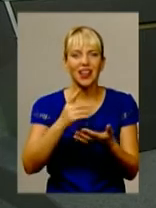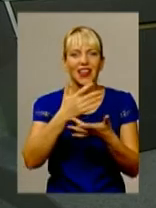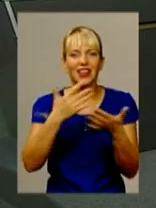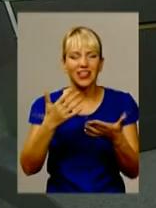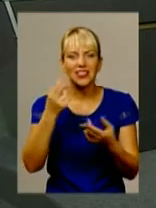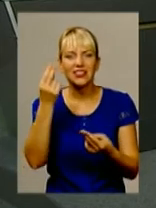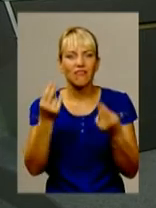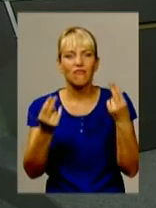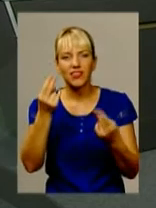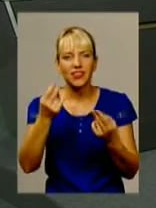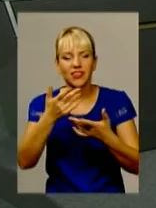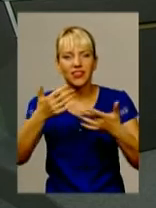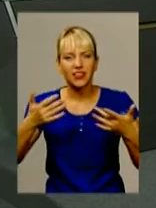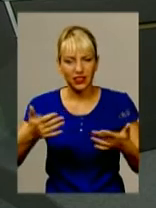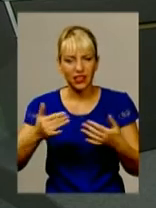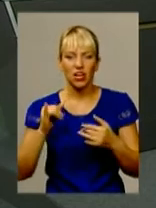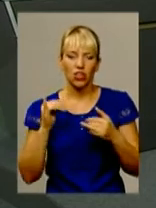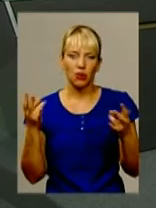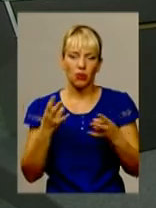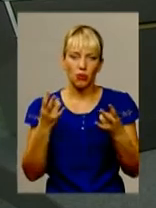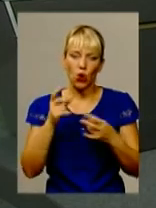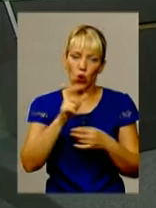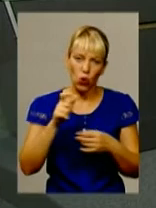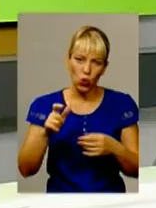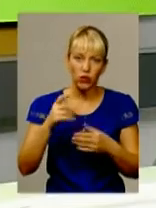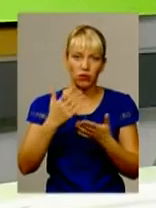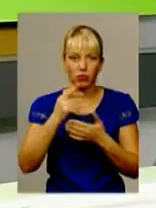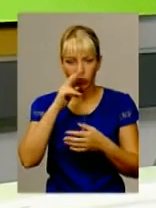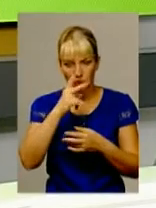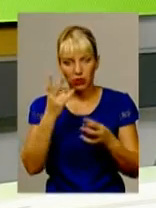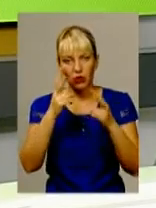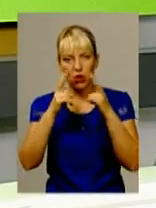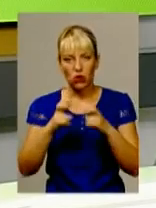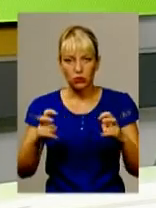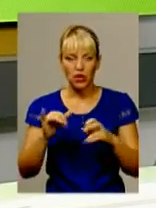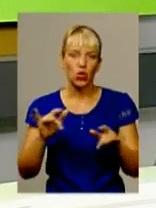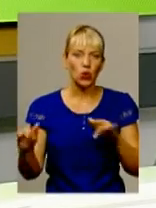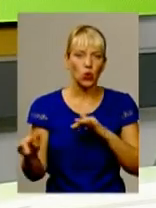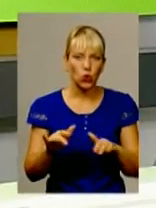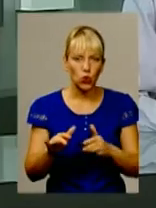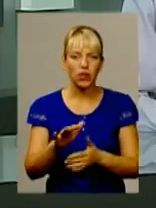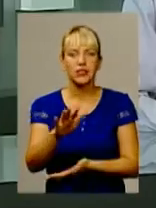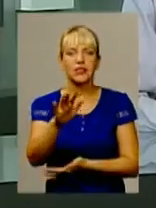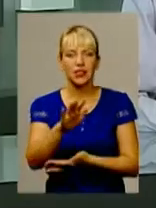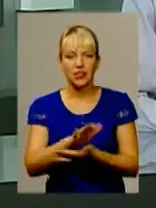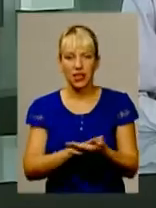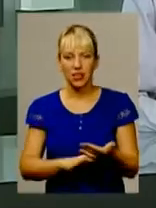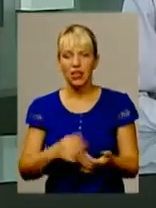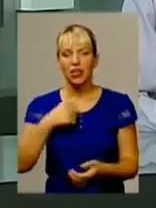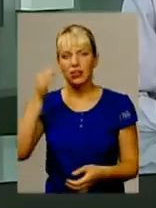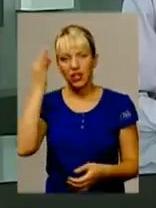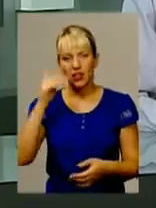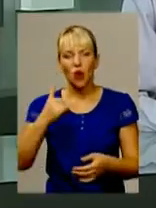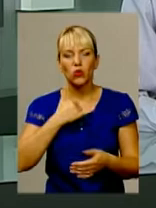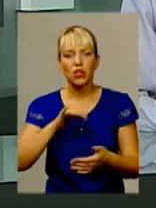думаю, що ми повинні жити, розбиратися, рухатися далі. Я вам дякую. Нагадаю, у нас в студії був голова